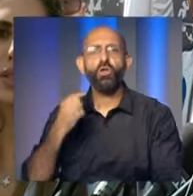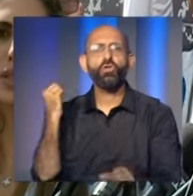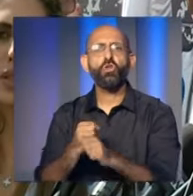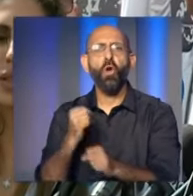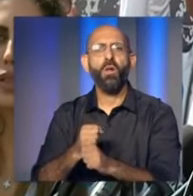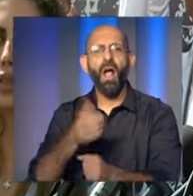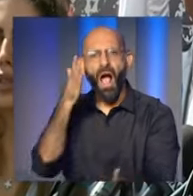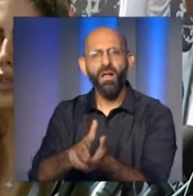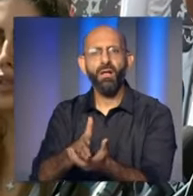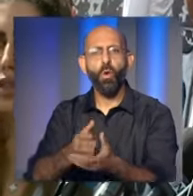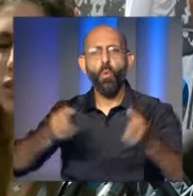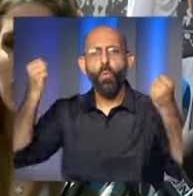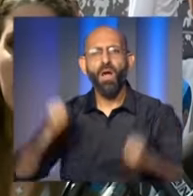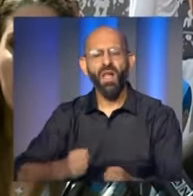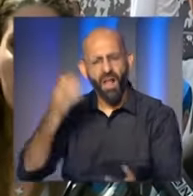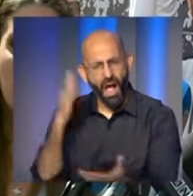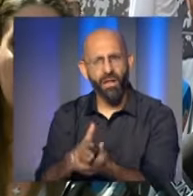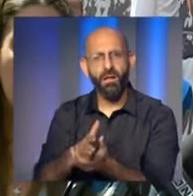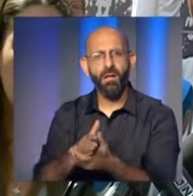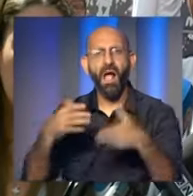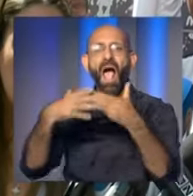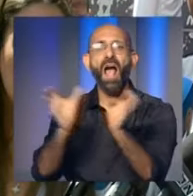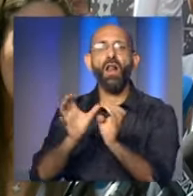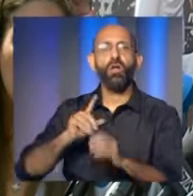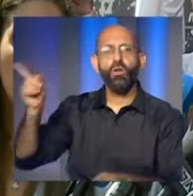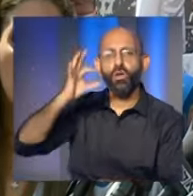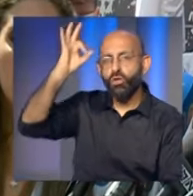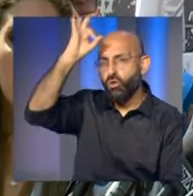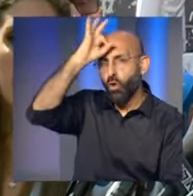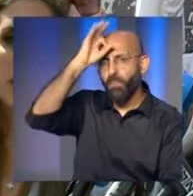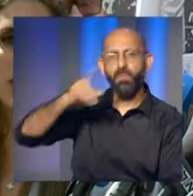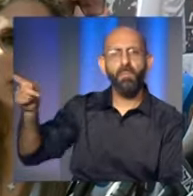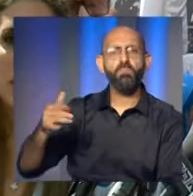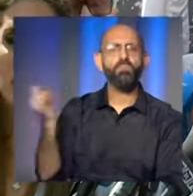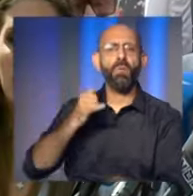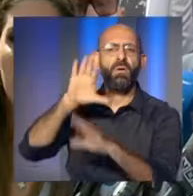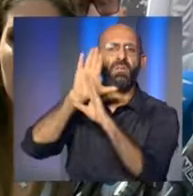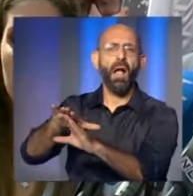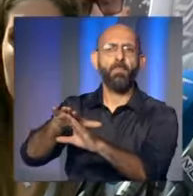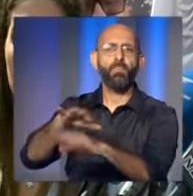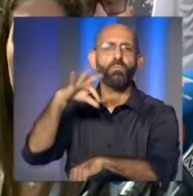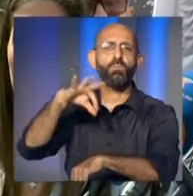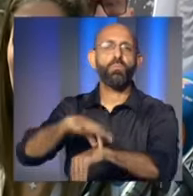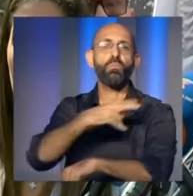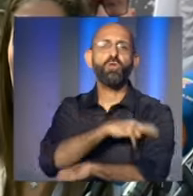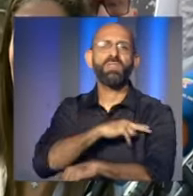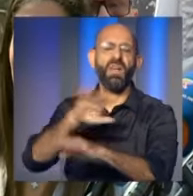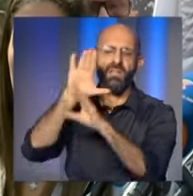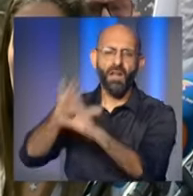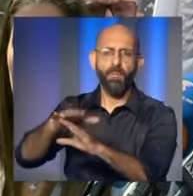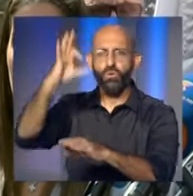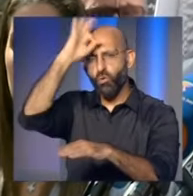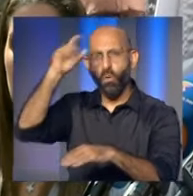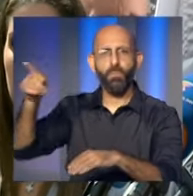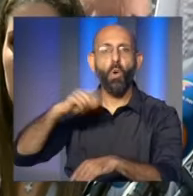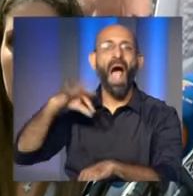ربما تعدد وجهة النظر يمنع أحد ولن يمنع أحد أن نكون جميعا نقوم